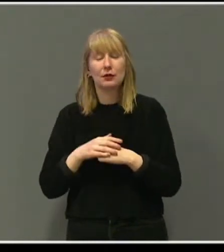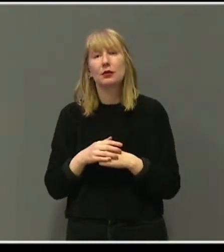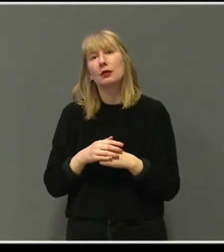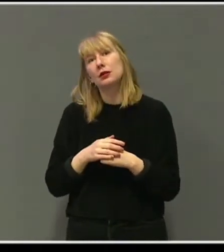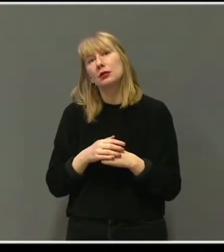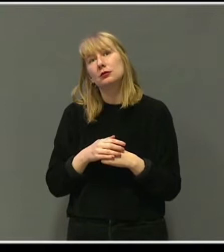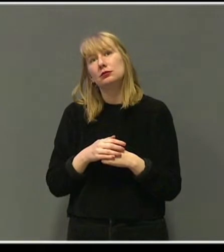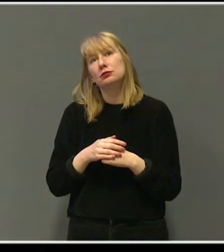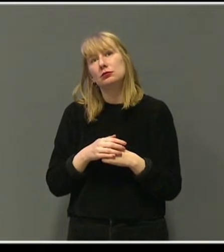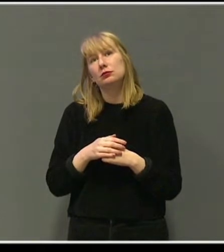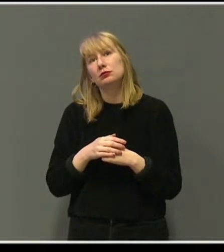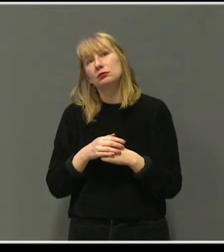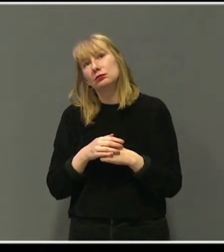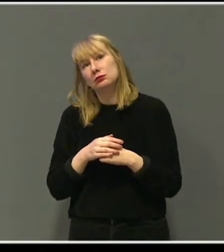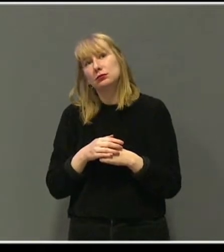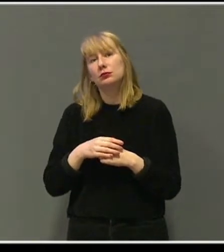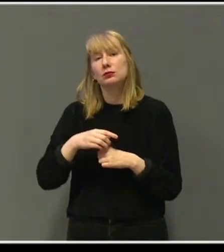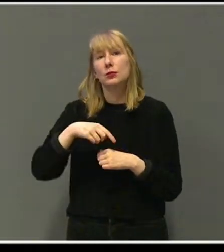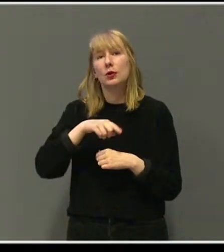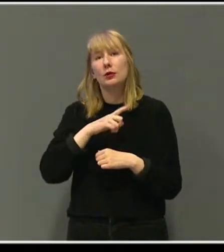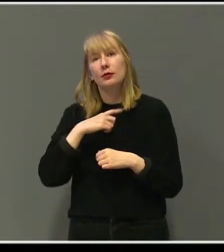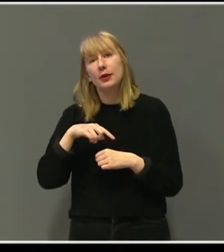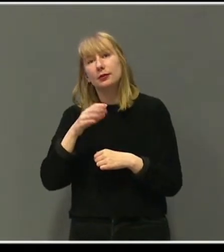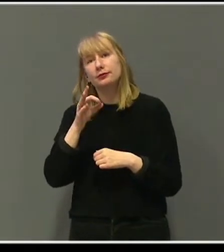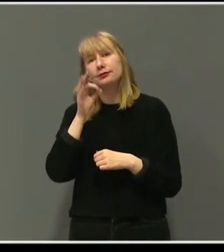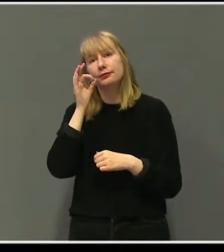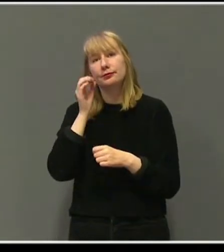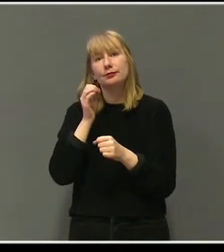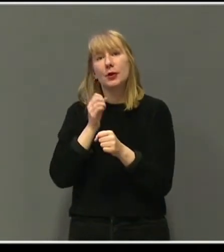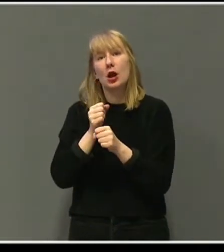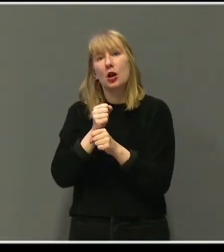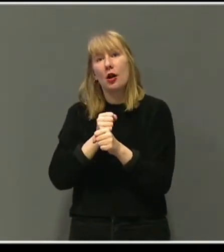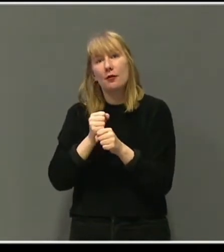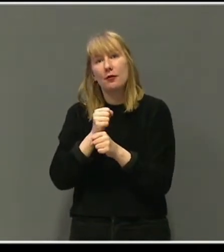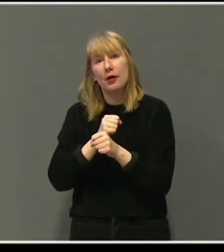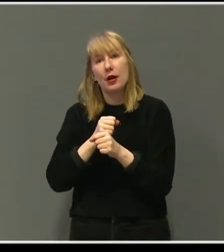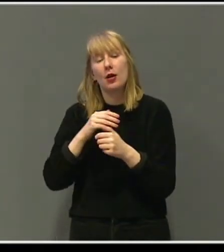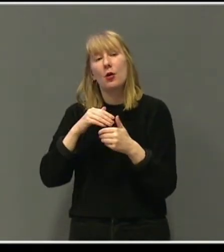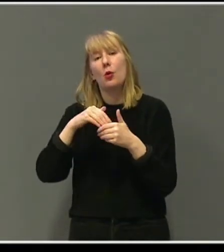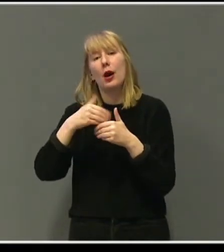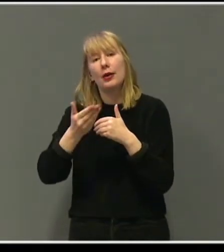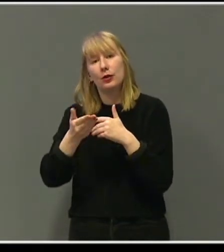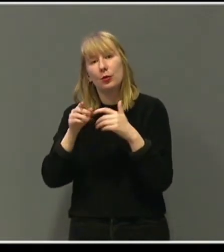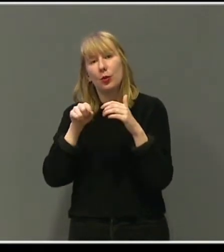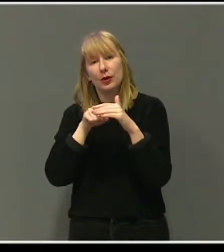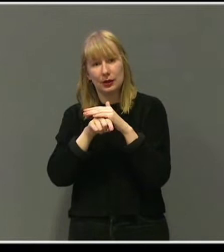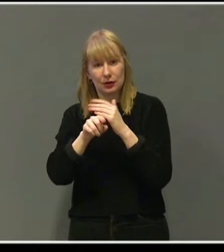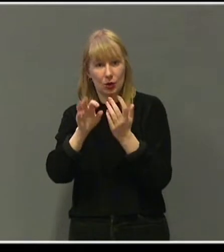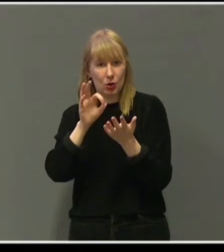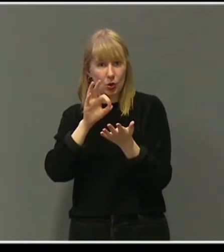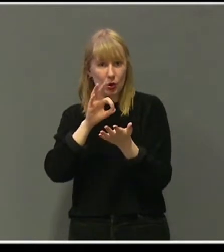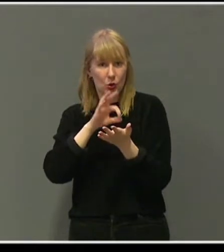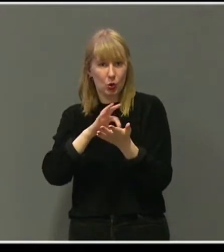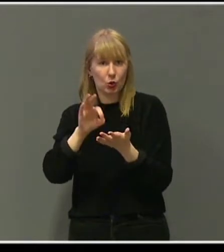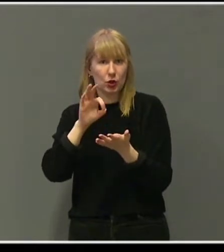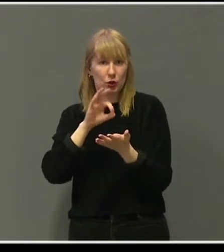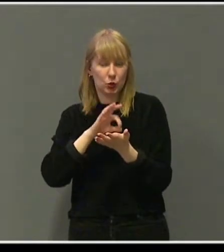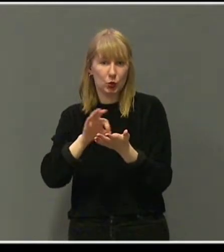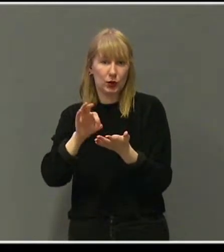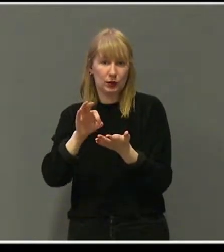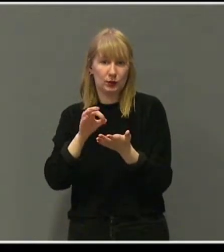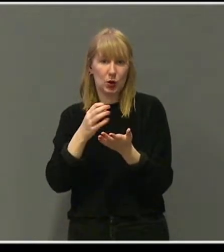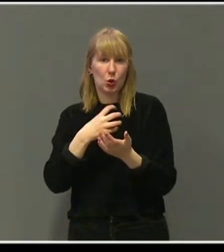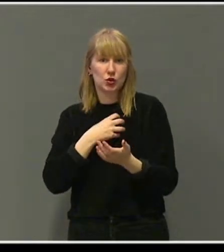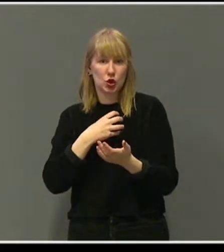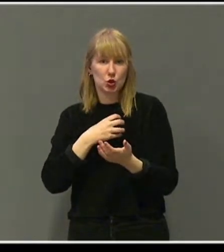halvtime før tiden og rakk en kopp sykehuskaffe på gangen før vi ble kalt inn på det lille konsultasjonsrommet.